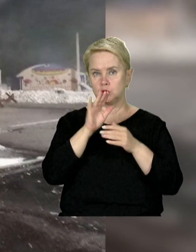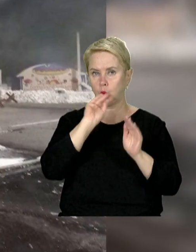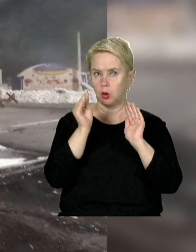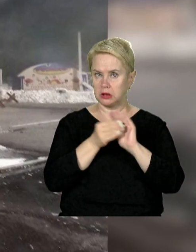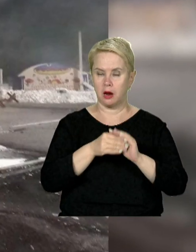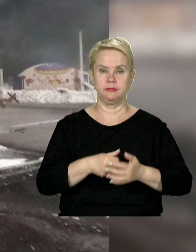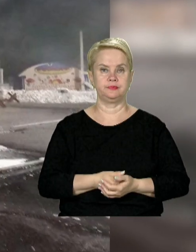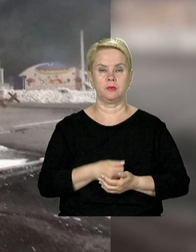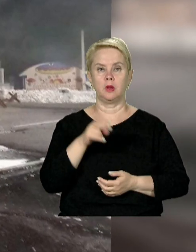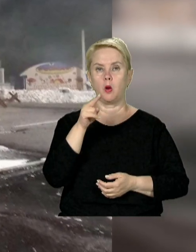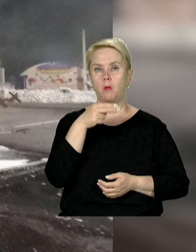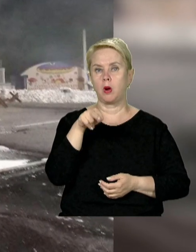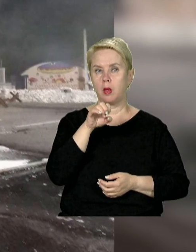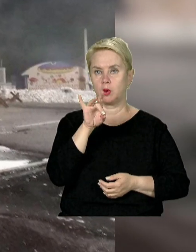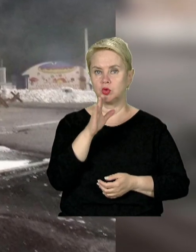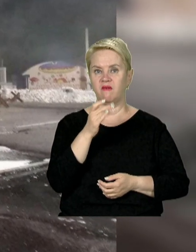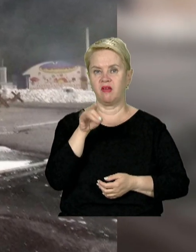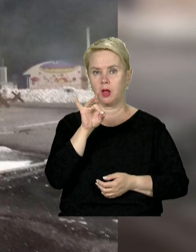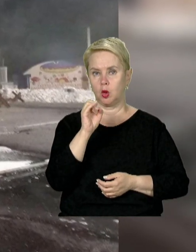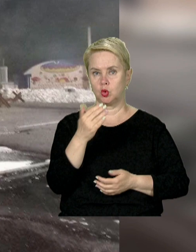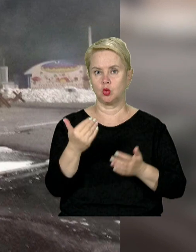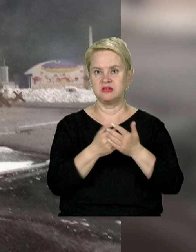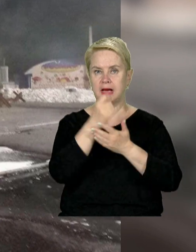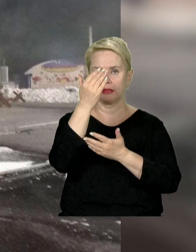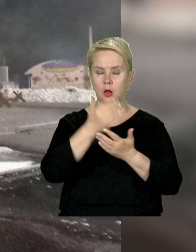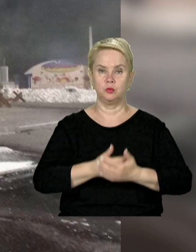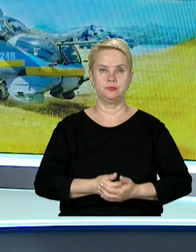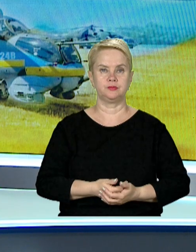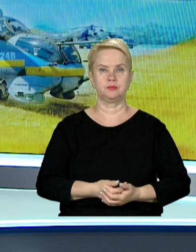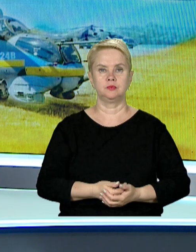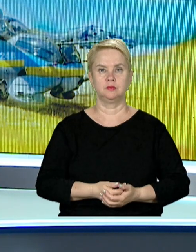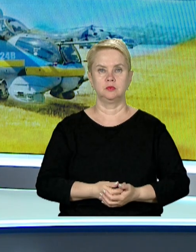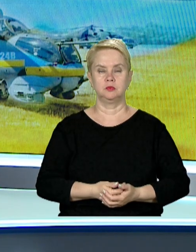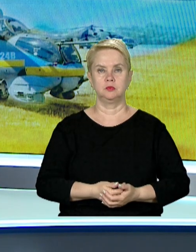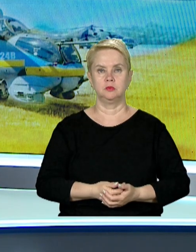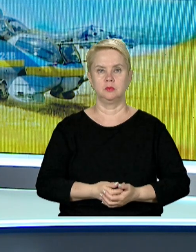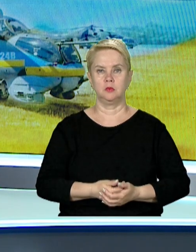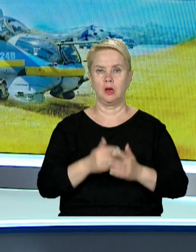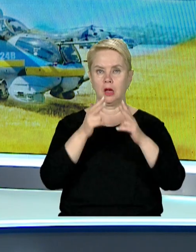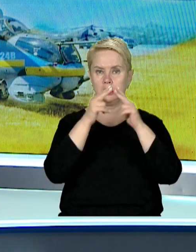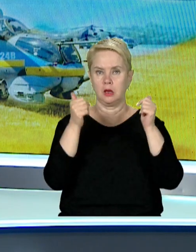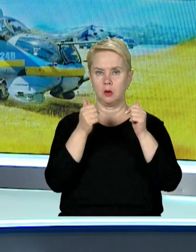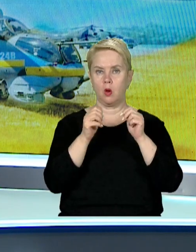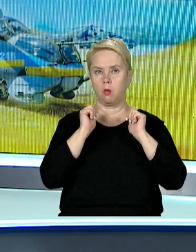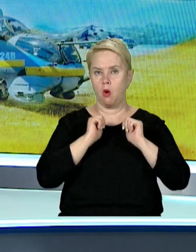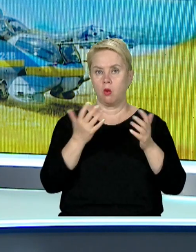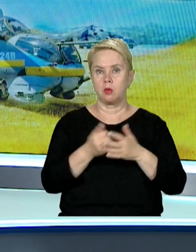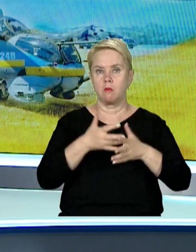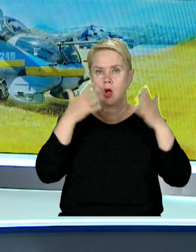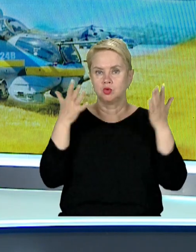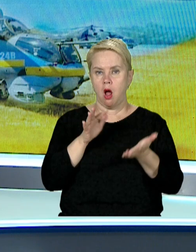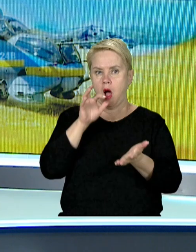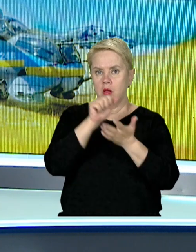укриття. Поліна Паламарчук, Дмитро Вєтров, новини 11 каналу. Дніпро огохтується від масштабної